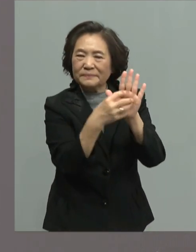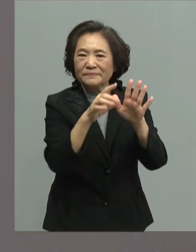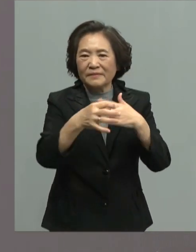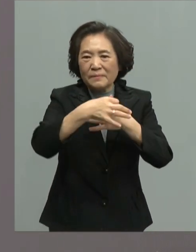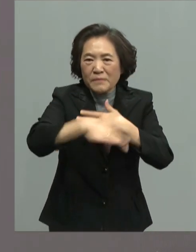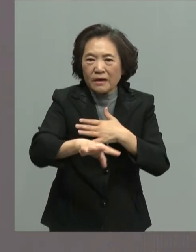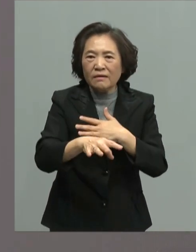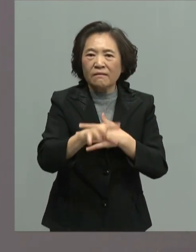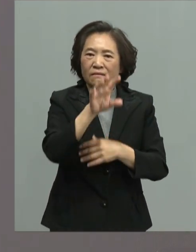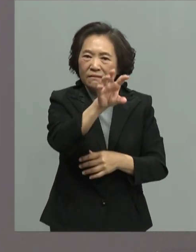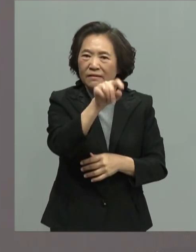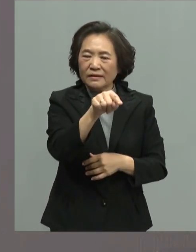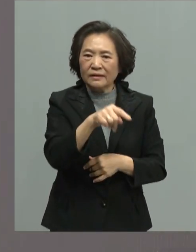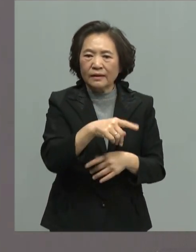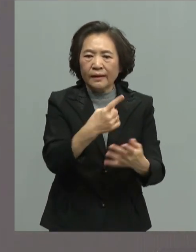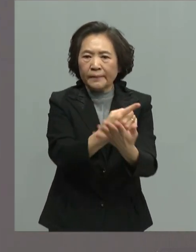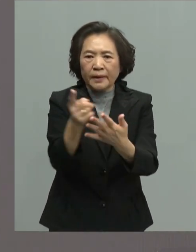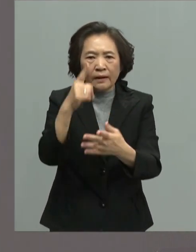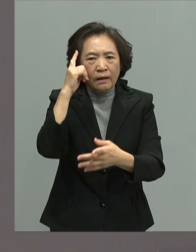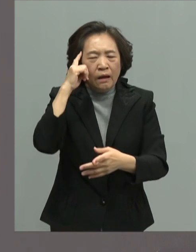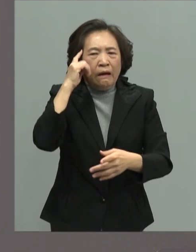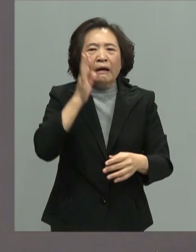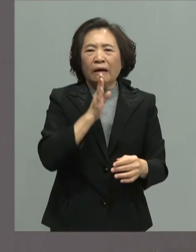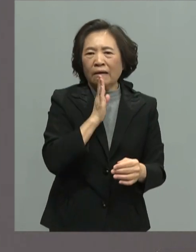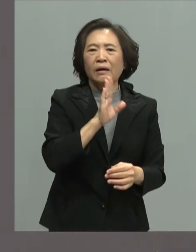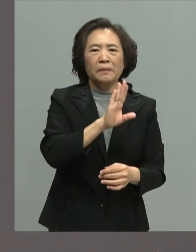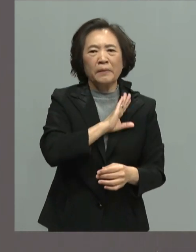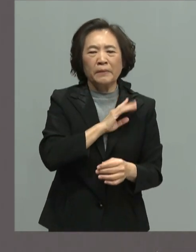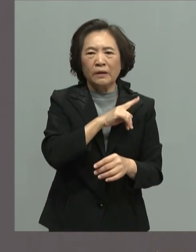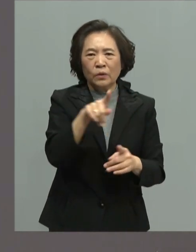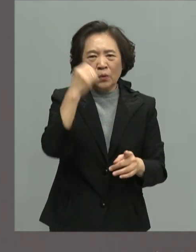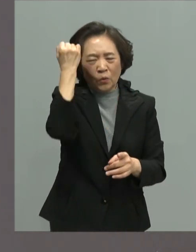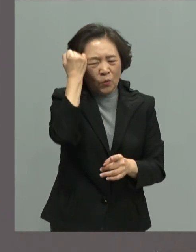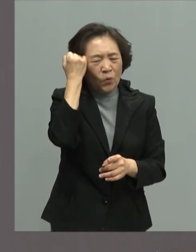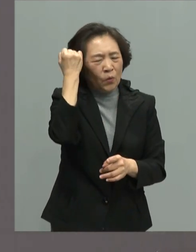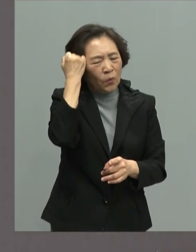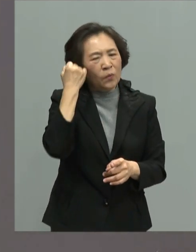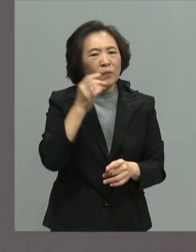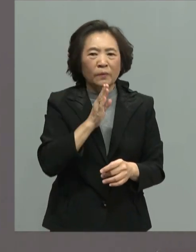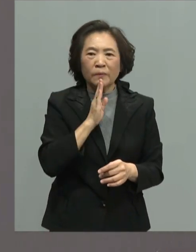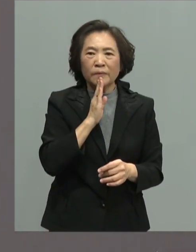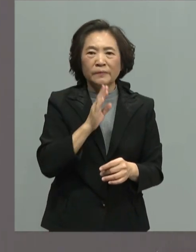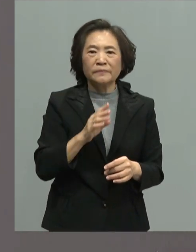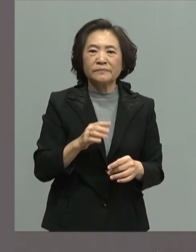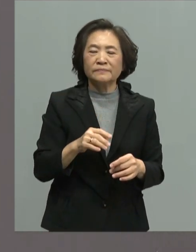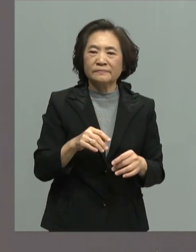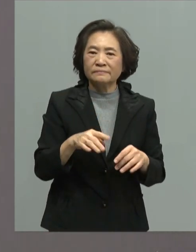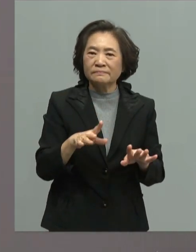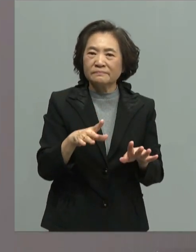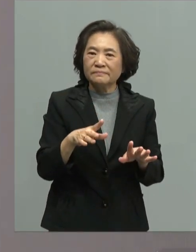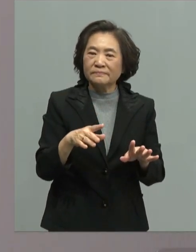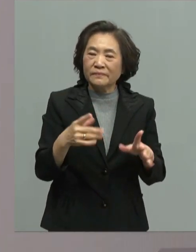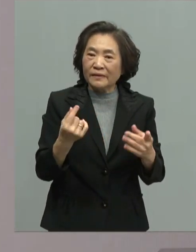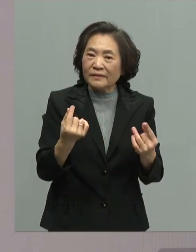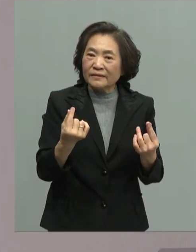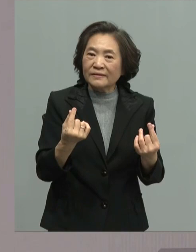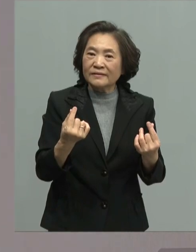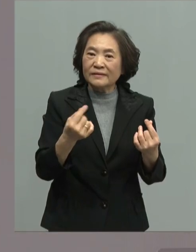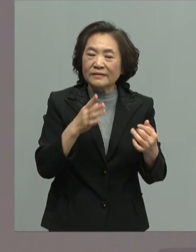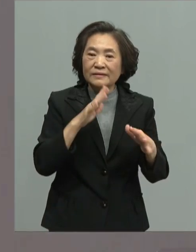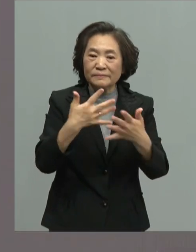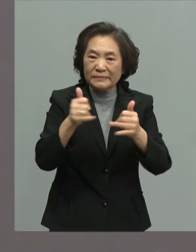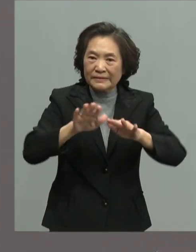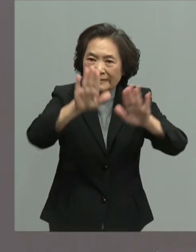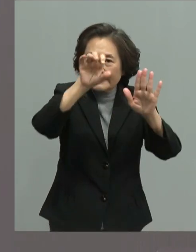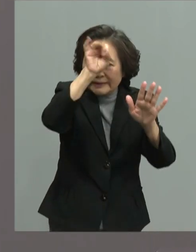这是人民最直接的感受也是最痛苦的经验这也不能说人民是一个民